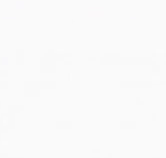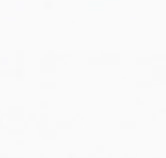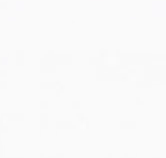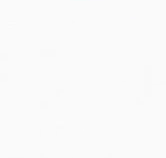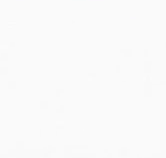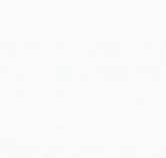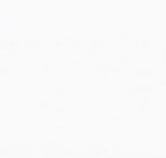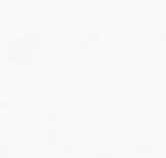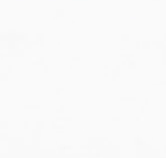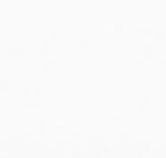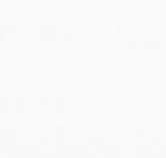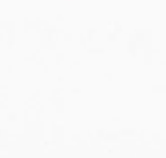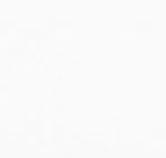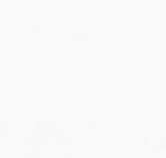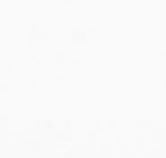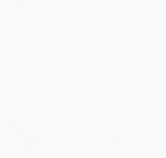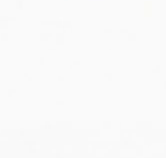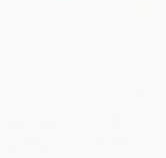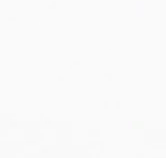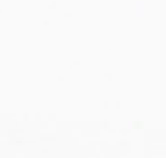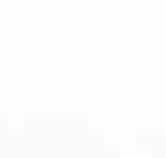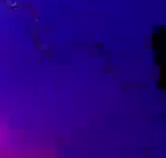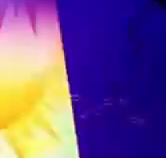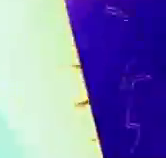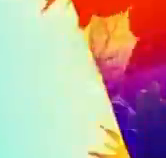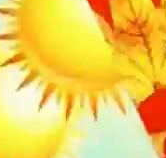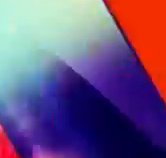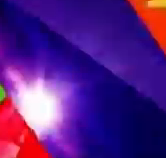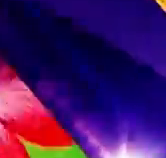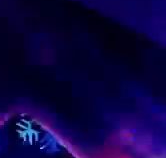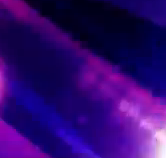Інформаційний партнер програми «Новості КРЮЕЙ».